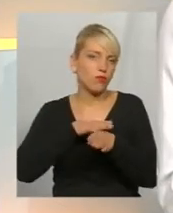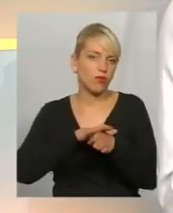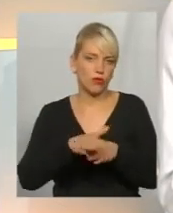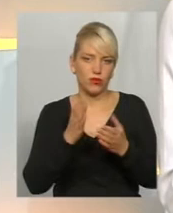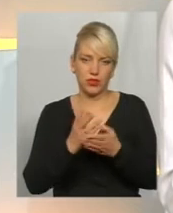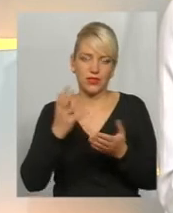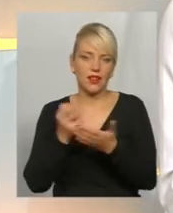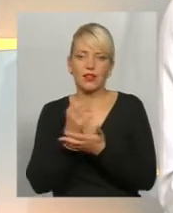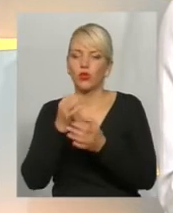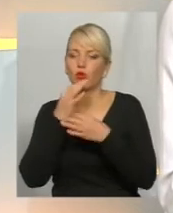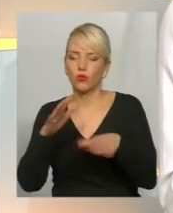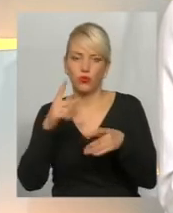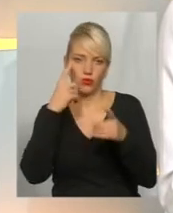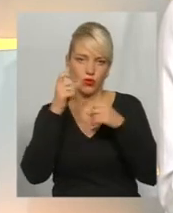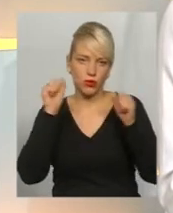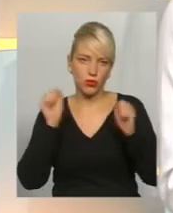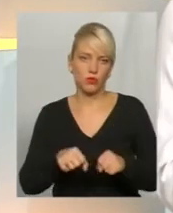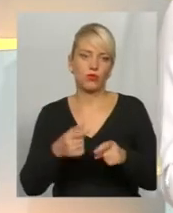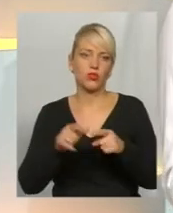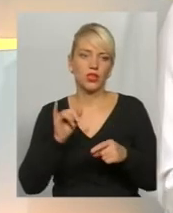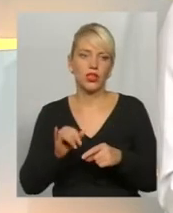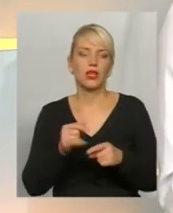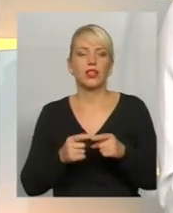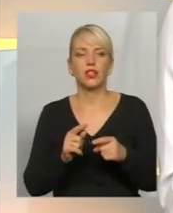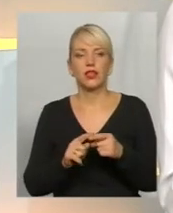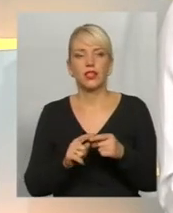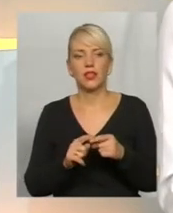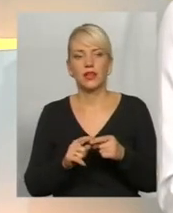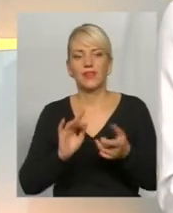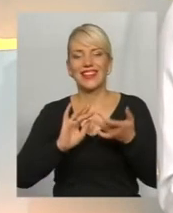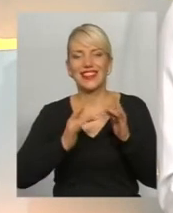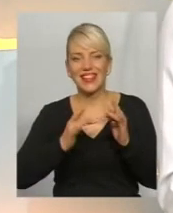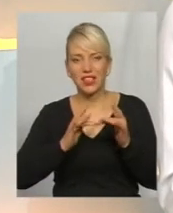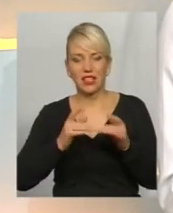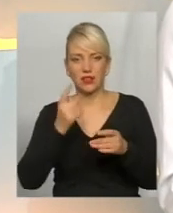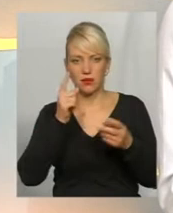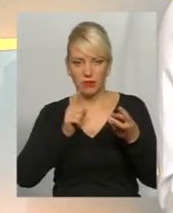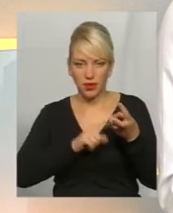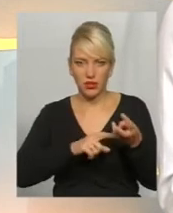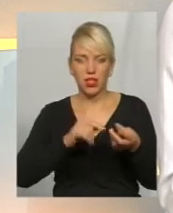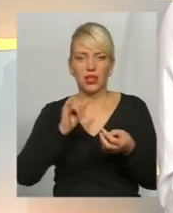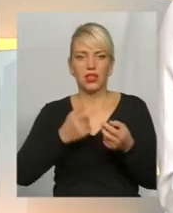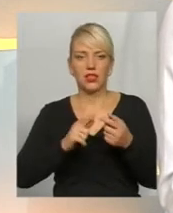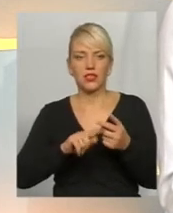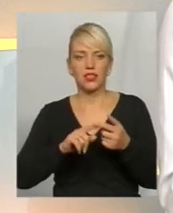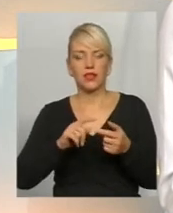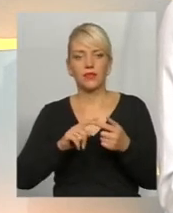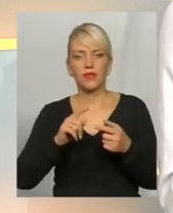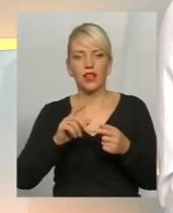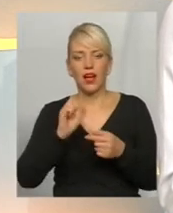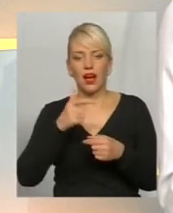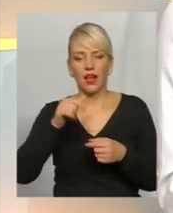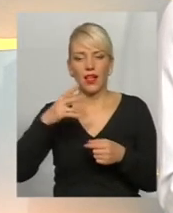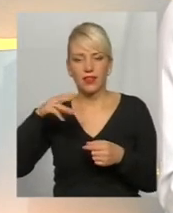в будь-якому джерелі. Вперше, це інтернет. Інший випадок – можливо, страхові агенти, які працюють в